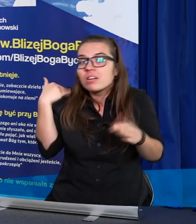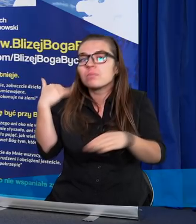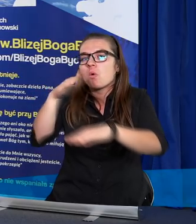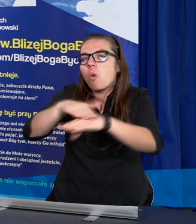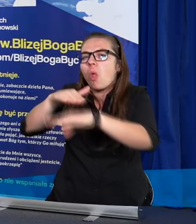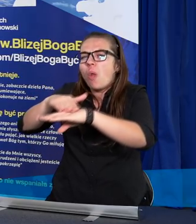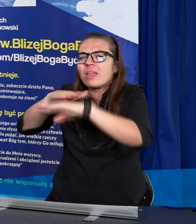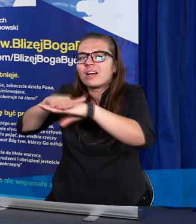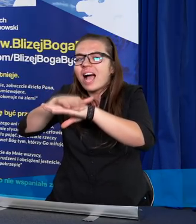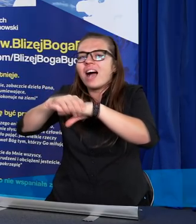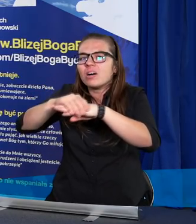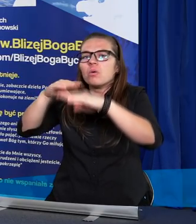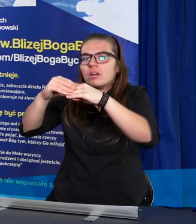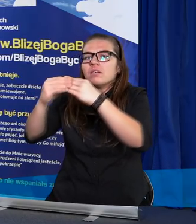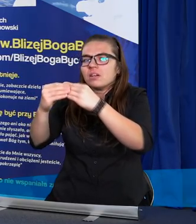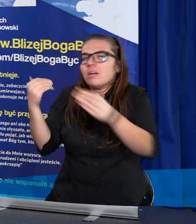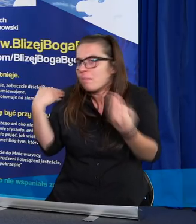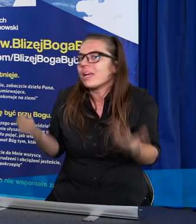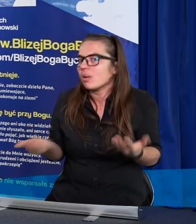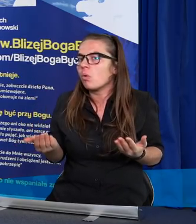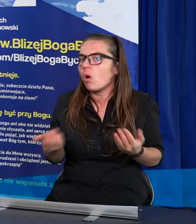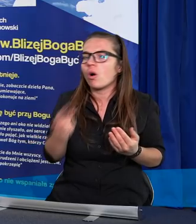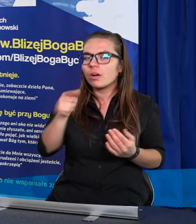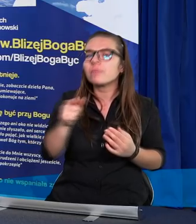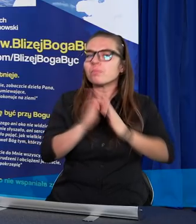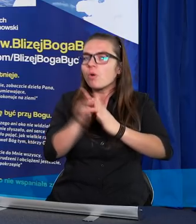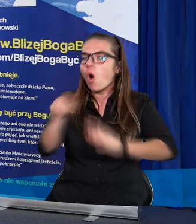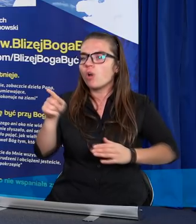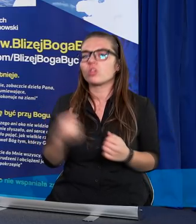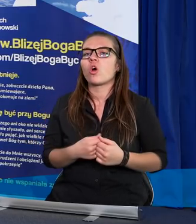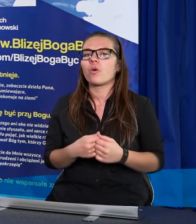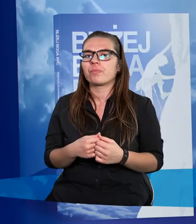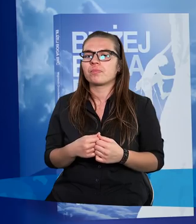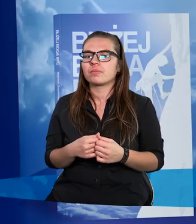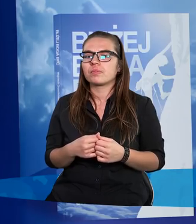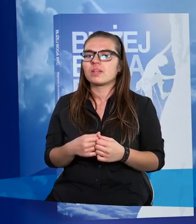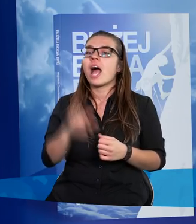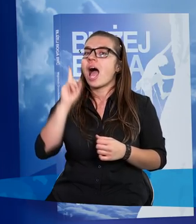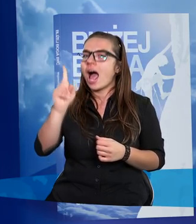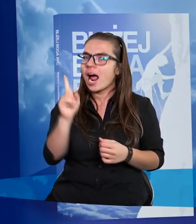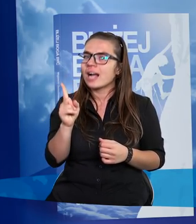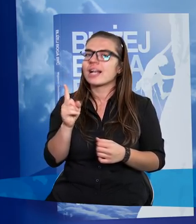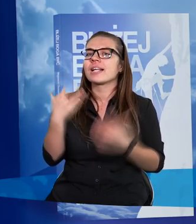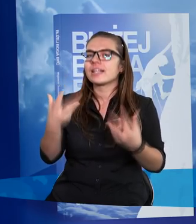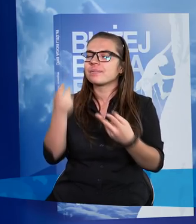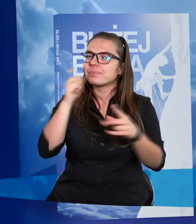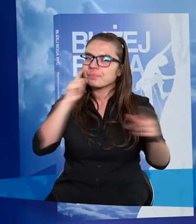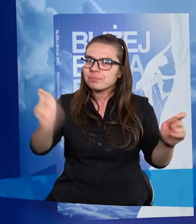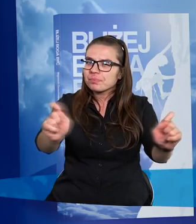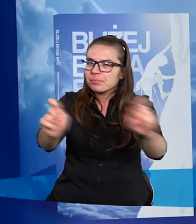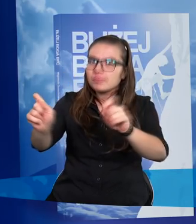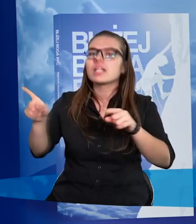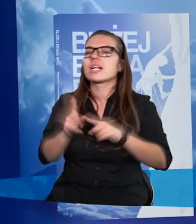kiedy ten jako zmartwychwzbudzony stanął przed nim i poprosił o to. Ale chciałbym zwrócić jeszcze